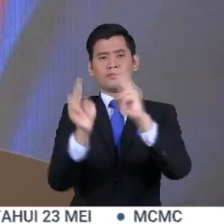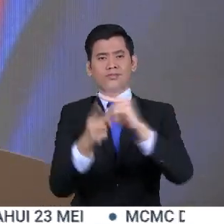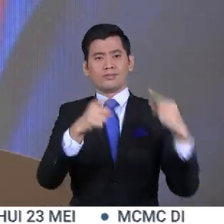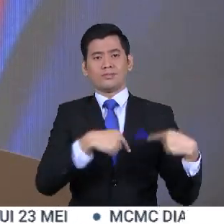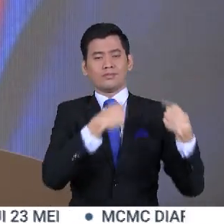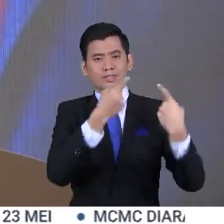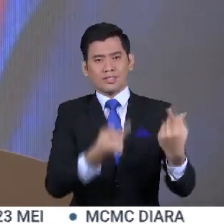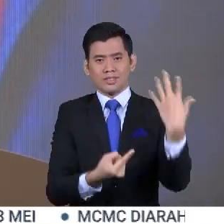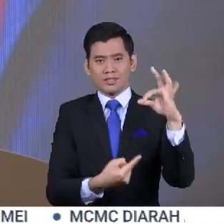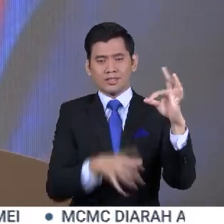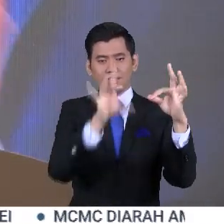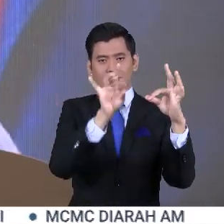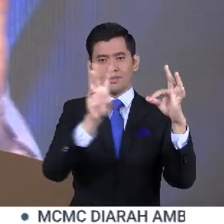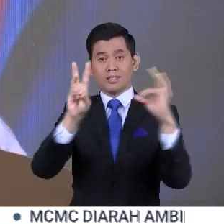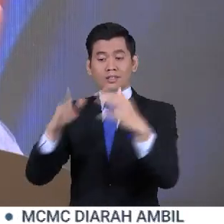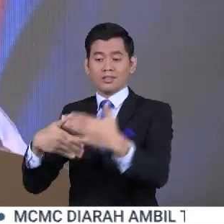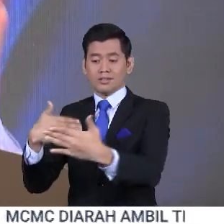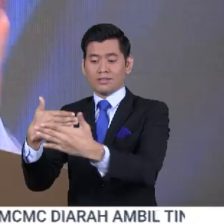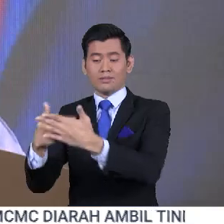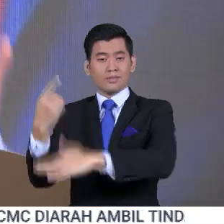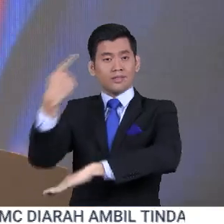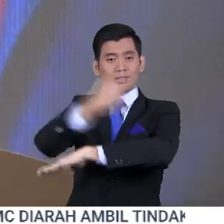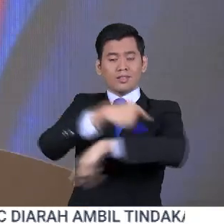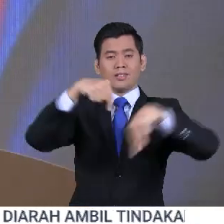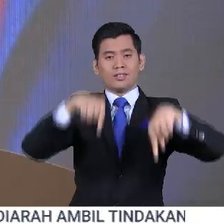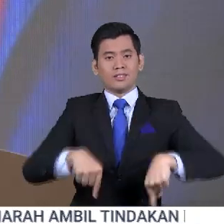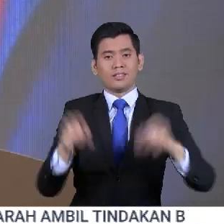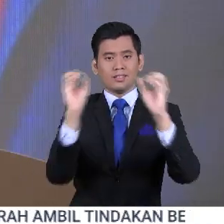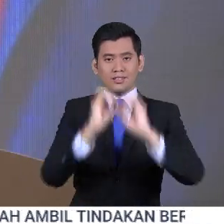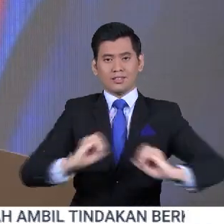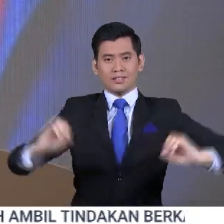sampai lah ke hari ini, tidak ada perubahan dasar.